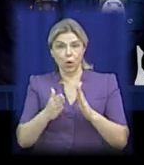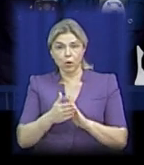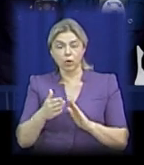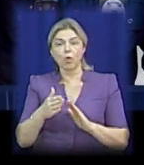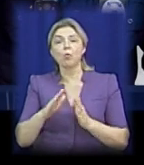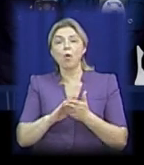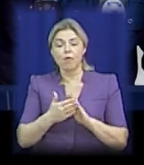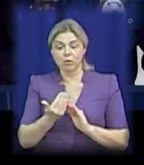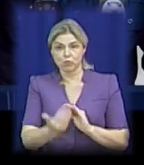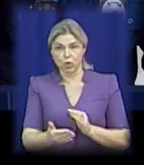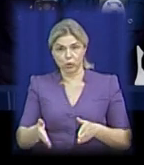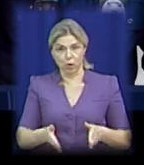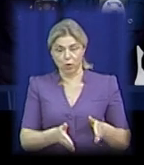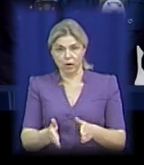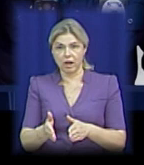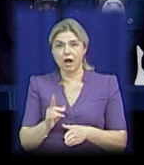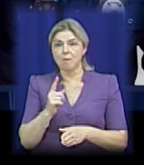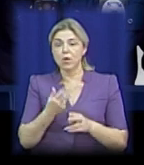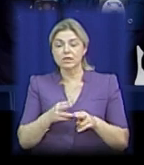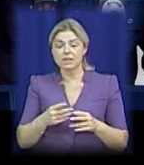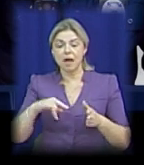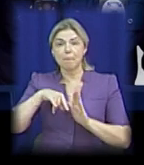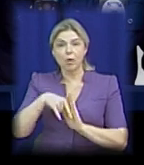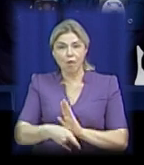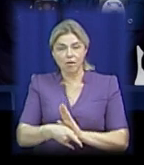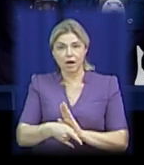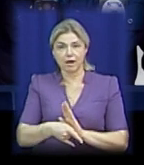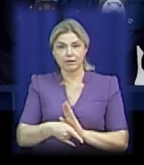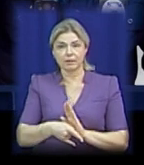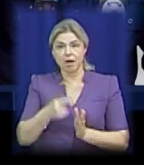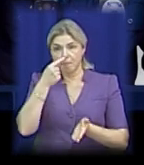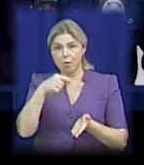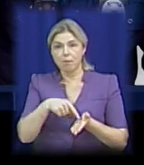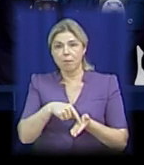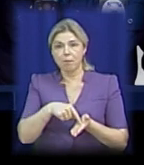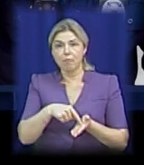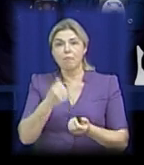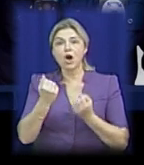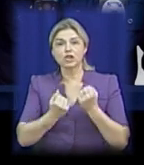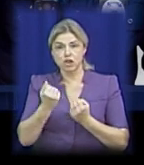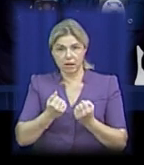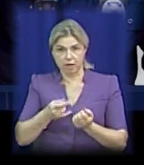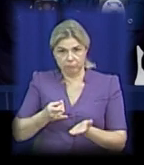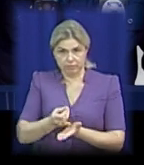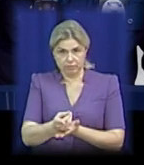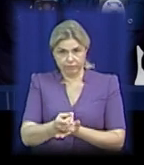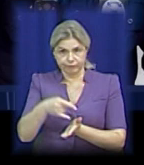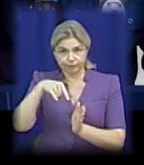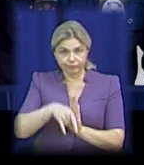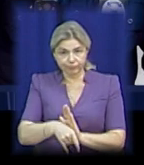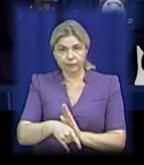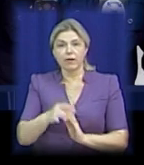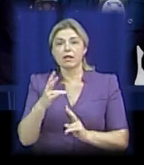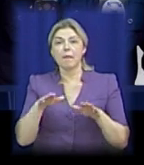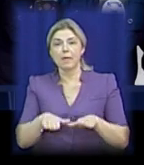тобто в цю провалля машина заїхала колесом. На місці